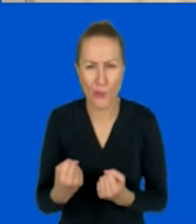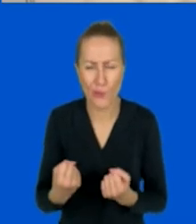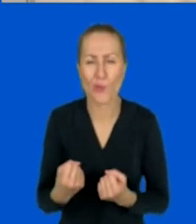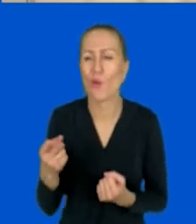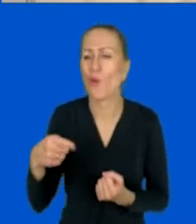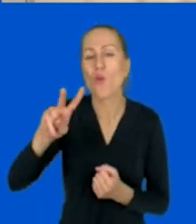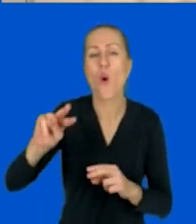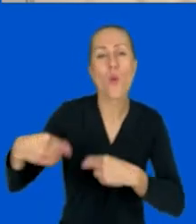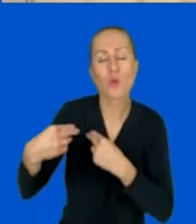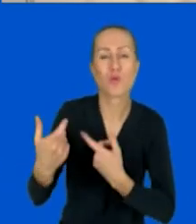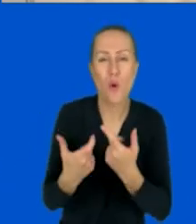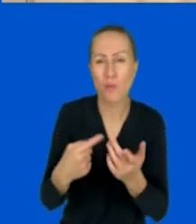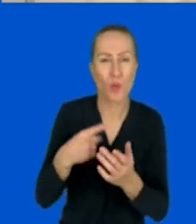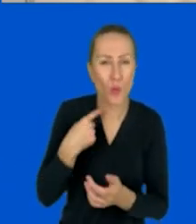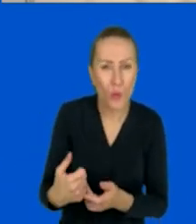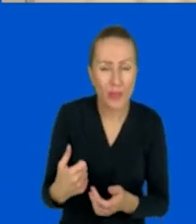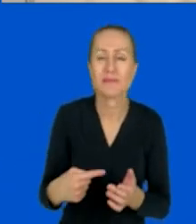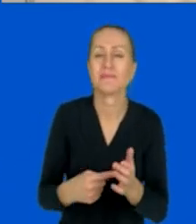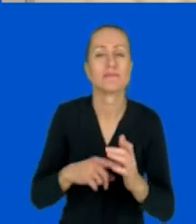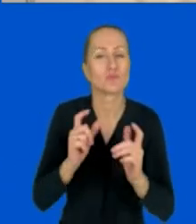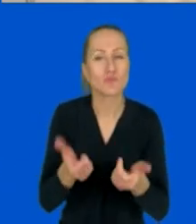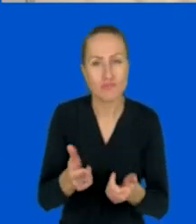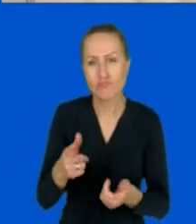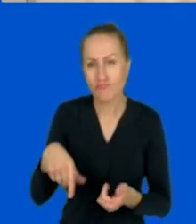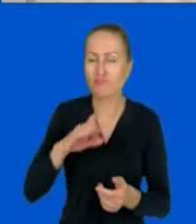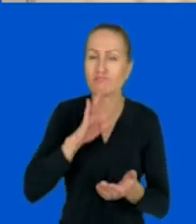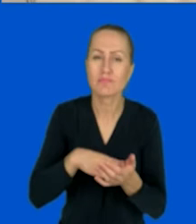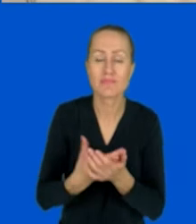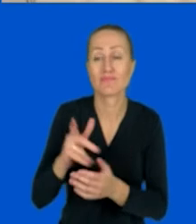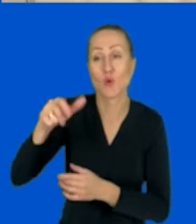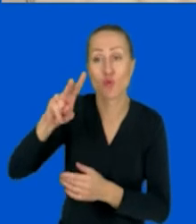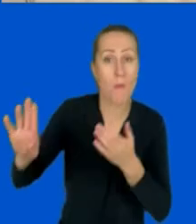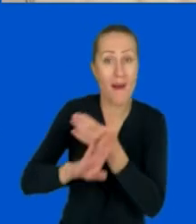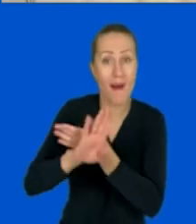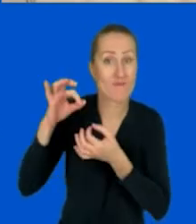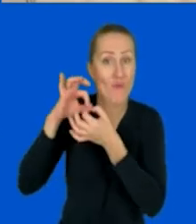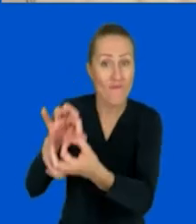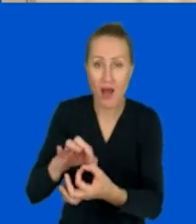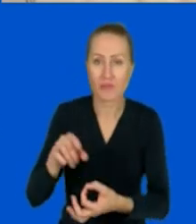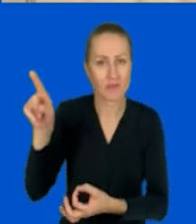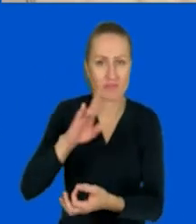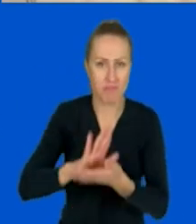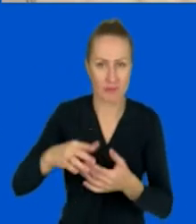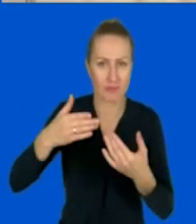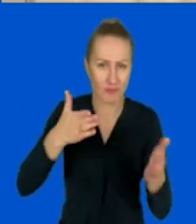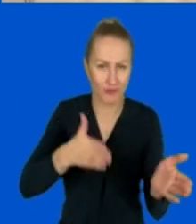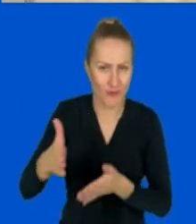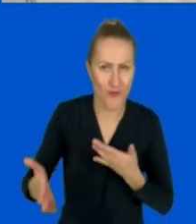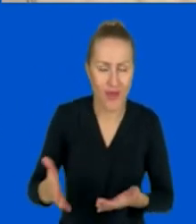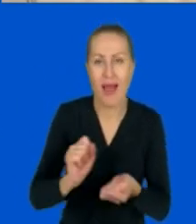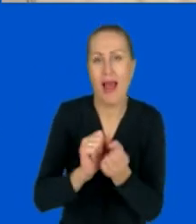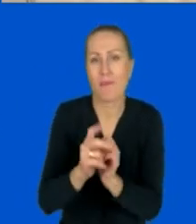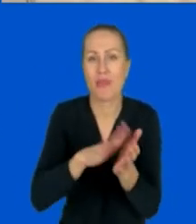uczestników, to to, że może być nieprzygotowany prelegent. Albo, że pojawi się jakiś